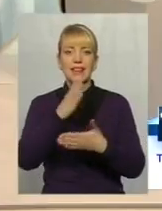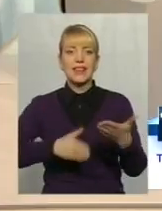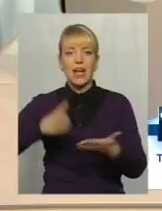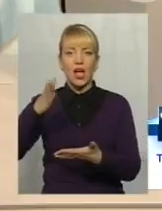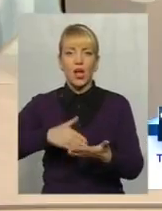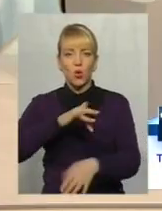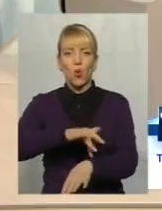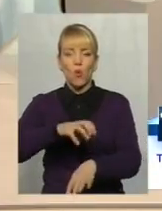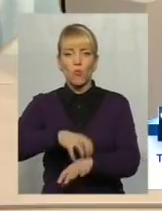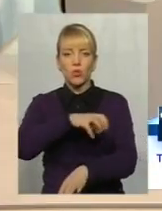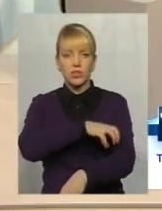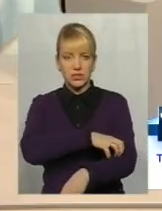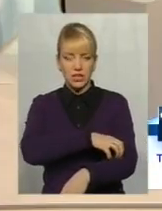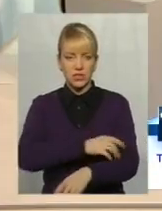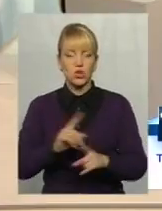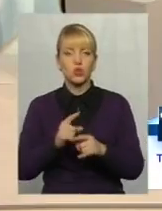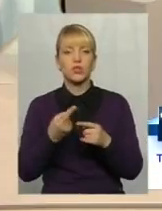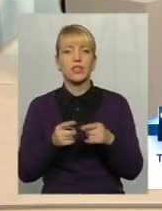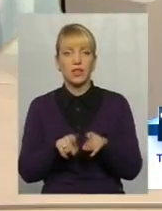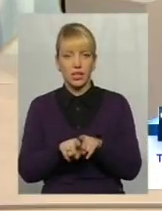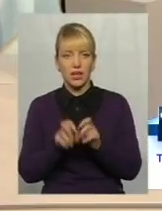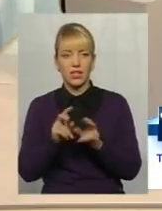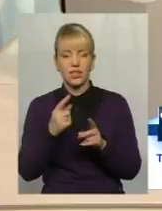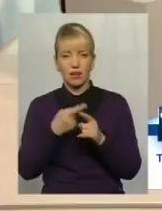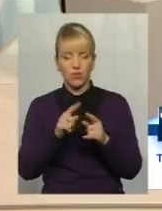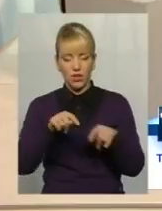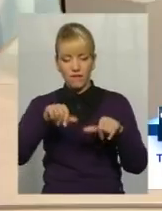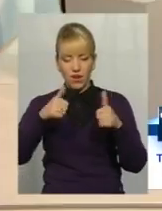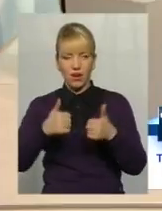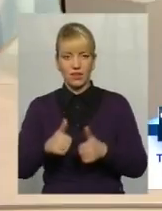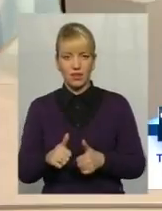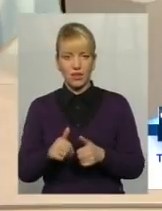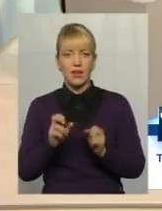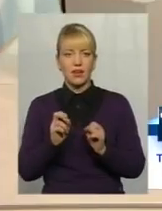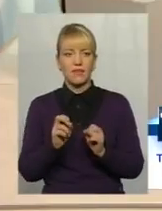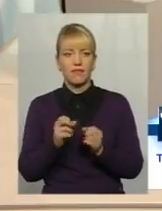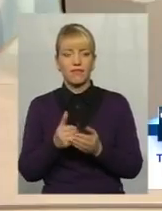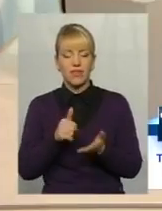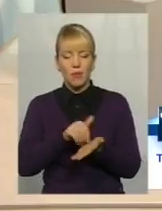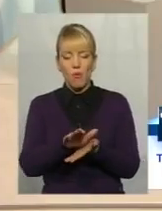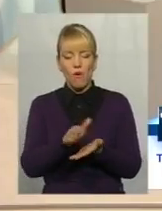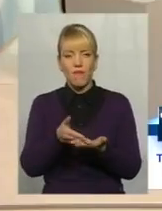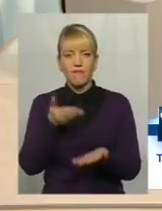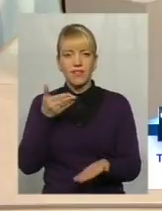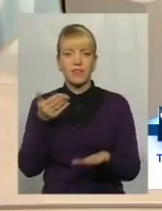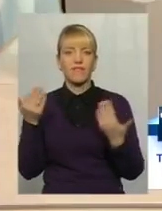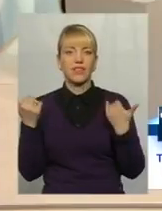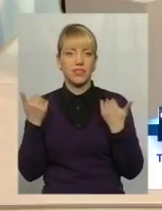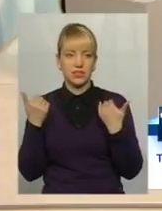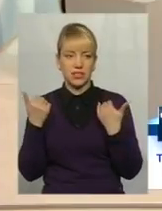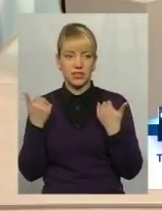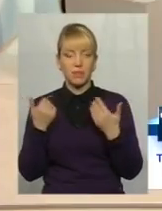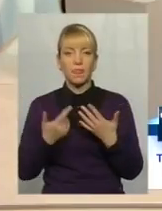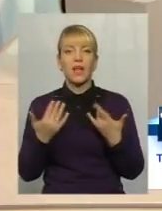і як вона виглядає в плані відмови від вихідних. Я скажу так,